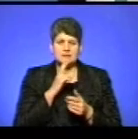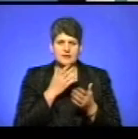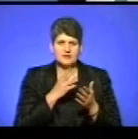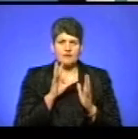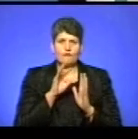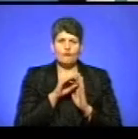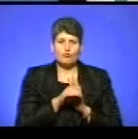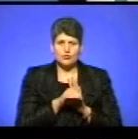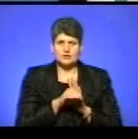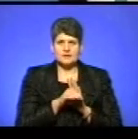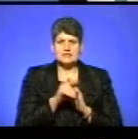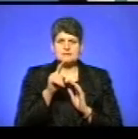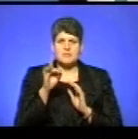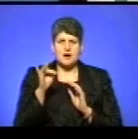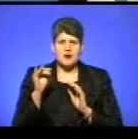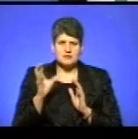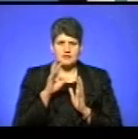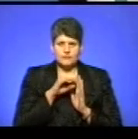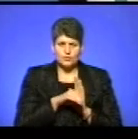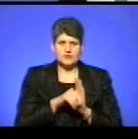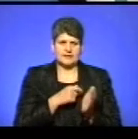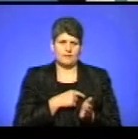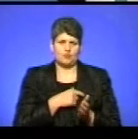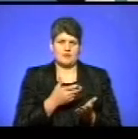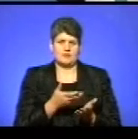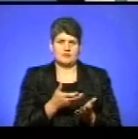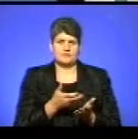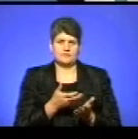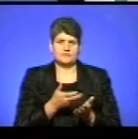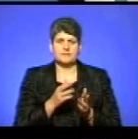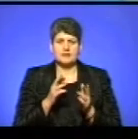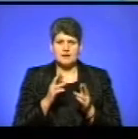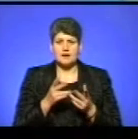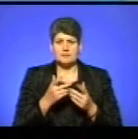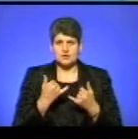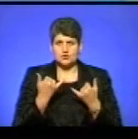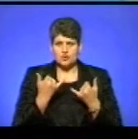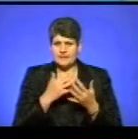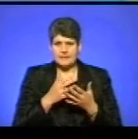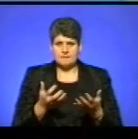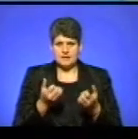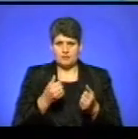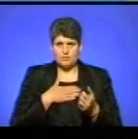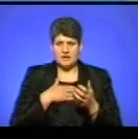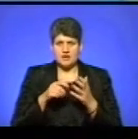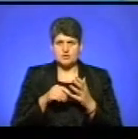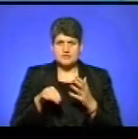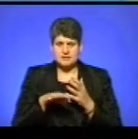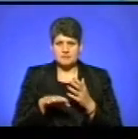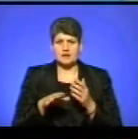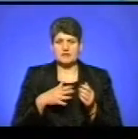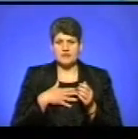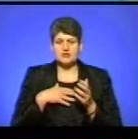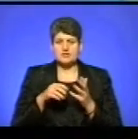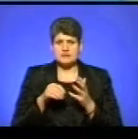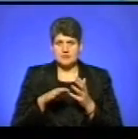який входить, там з Баратки, який входить депутат. Та як, як ми сьогодні не підтримуємо нашу землю, і то, що в нашій